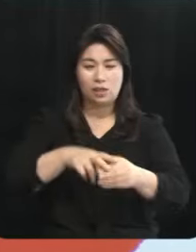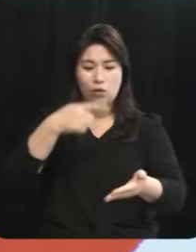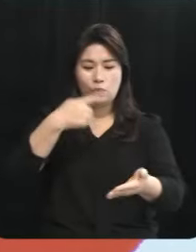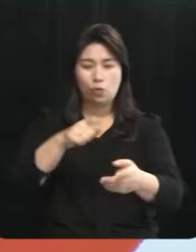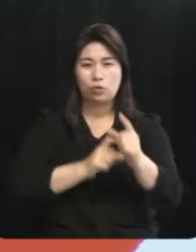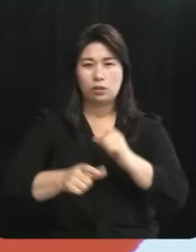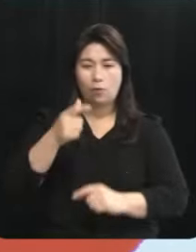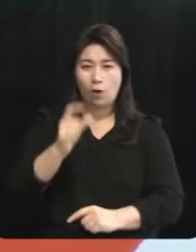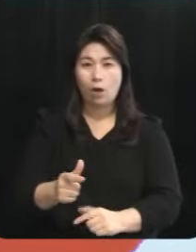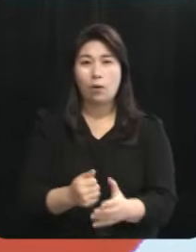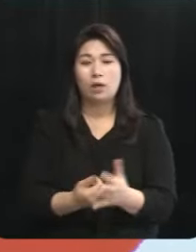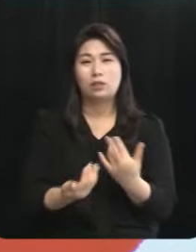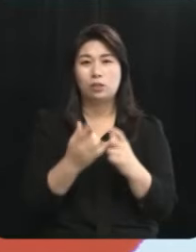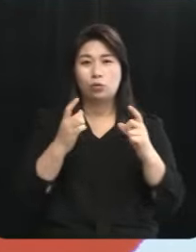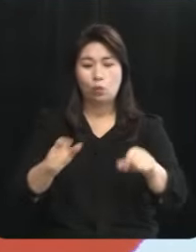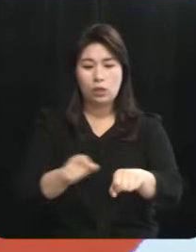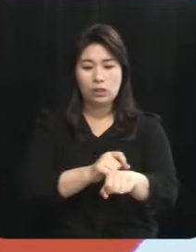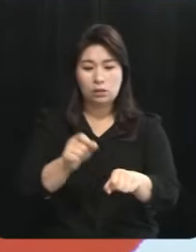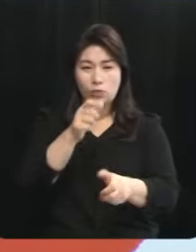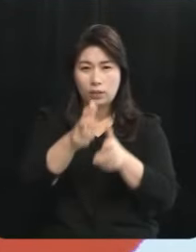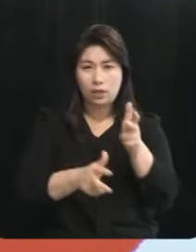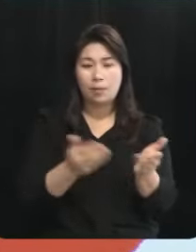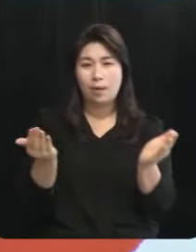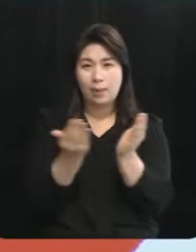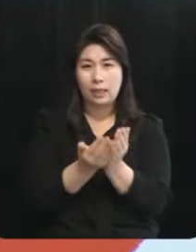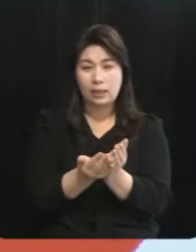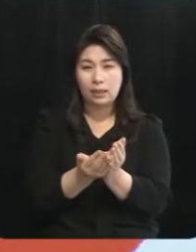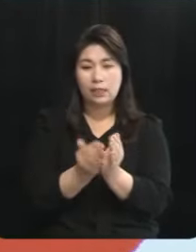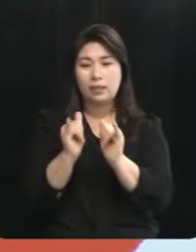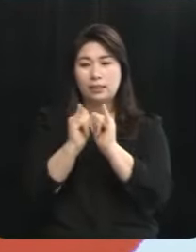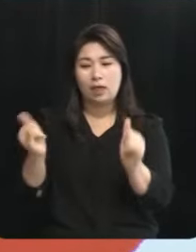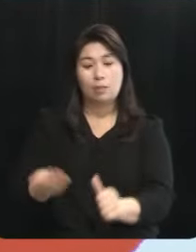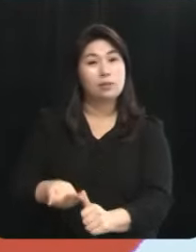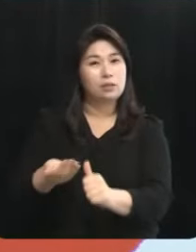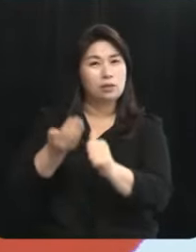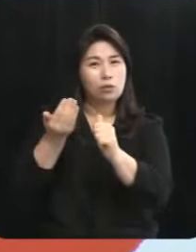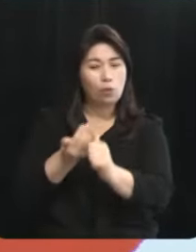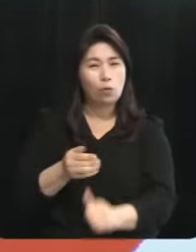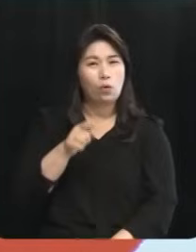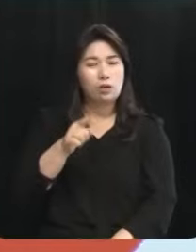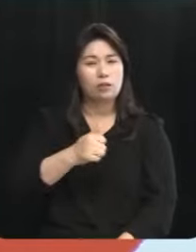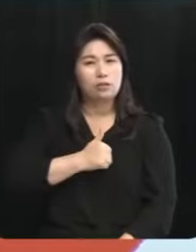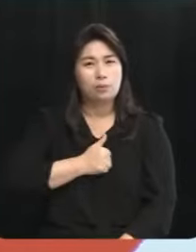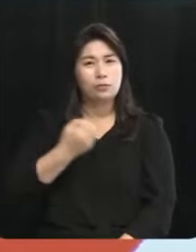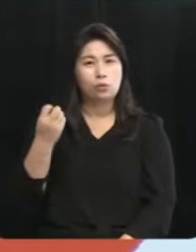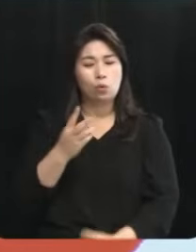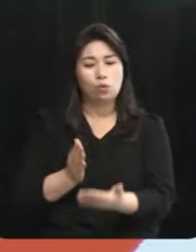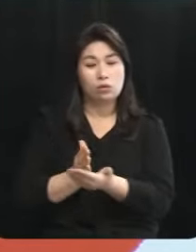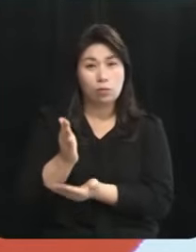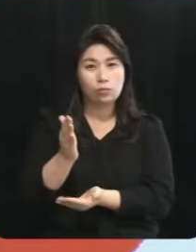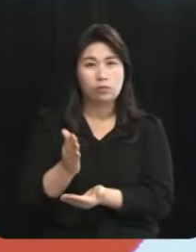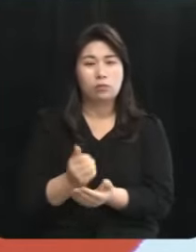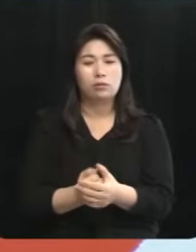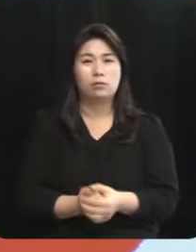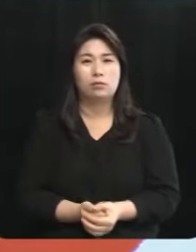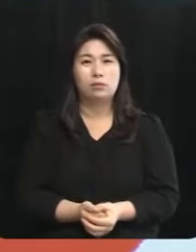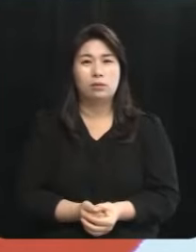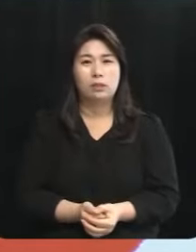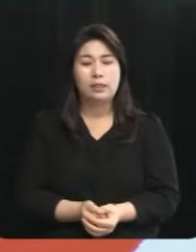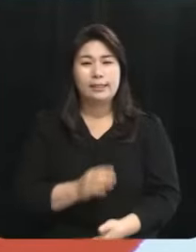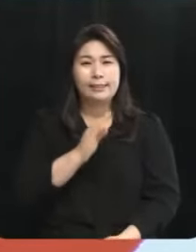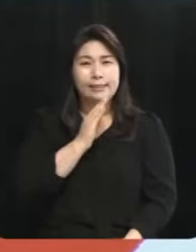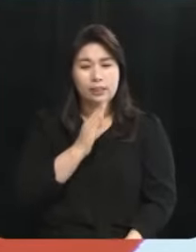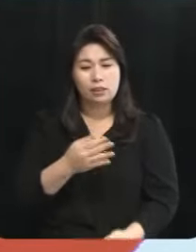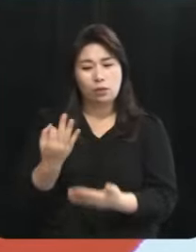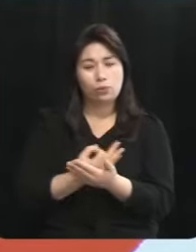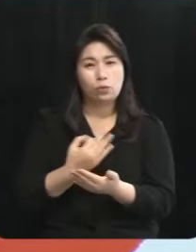제주의 특화산업에 맞는 인재육성으로 일에 대한 자부심과 전문성 그리고 실질적